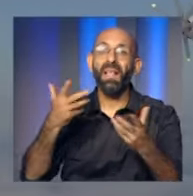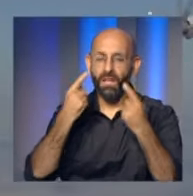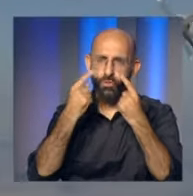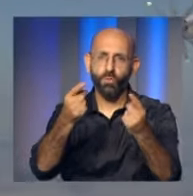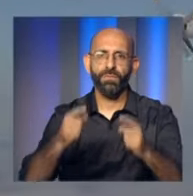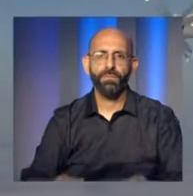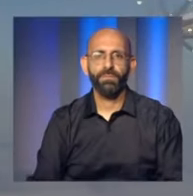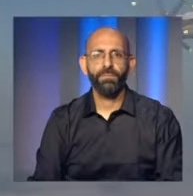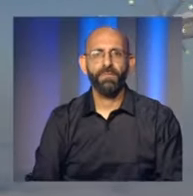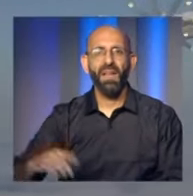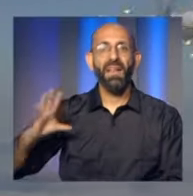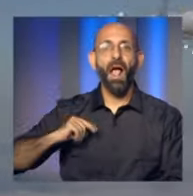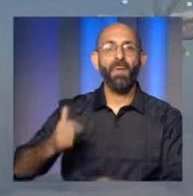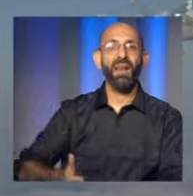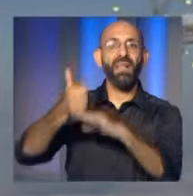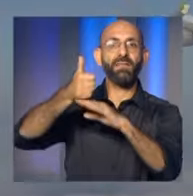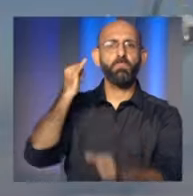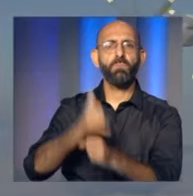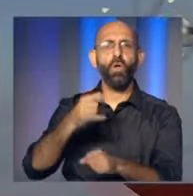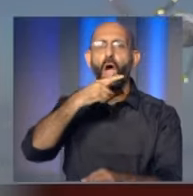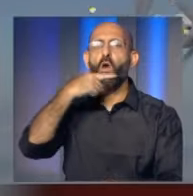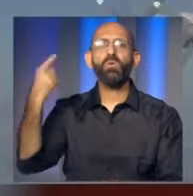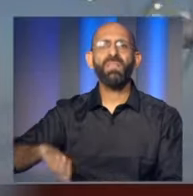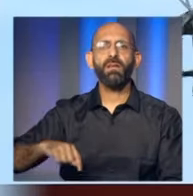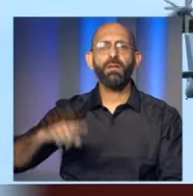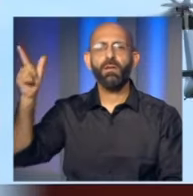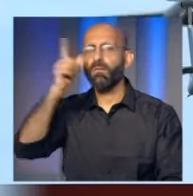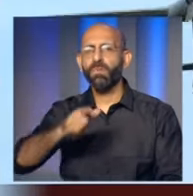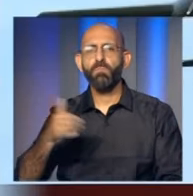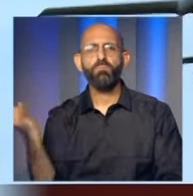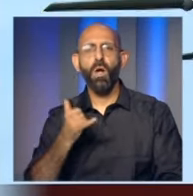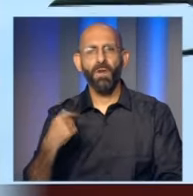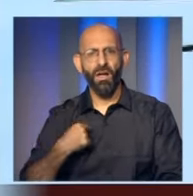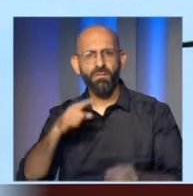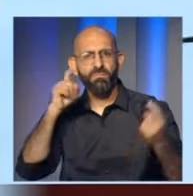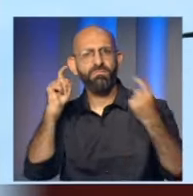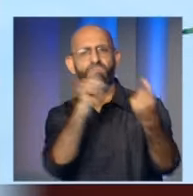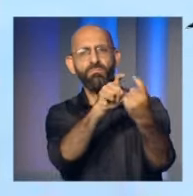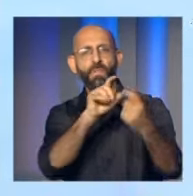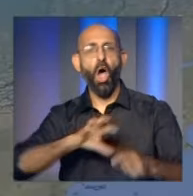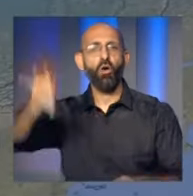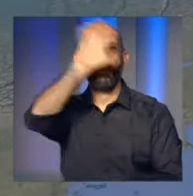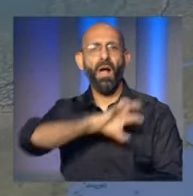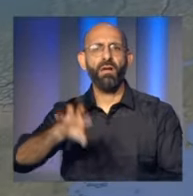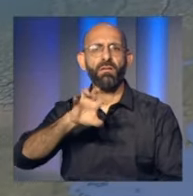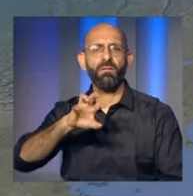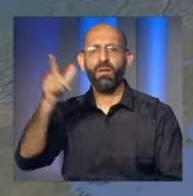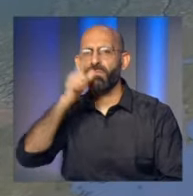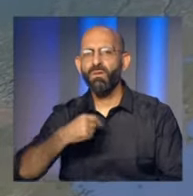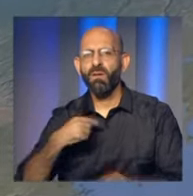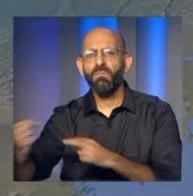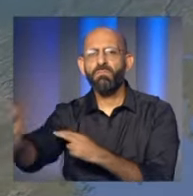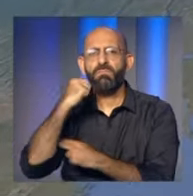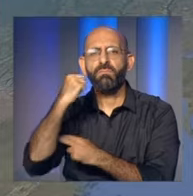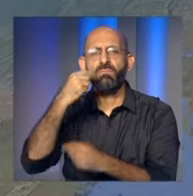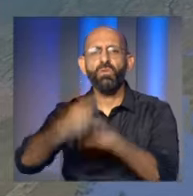لوح نائب رئيس مجلس الأمن الروسي ديمتري مدفيدف في منشور على تليجرام بأن الصراع العسكرية